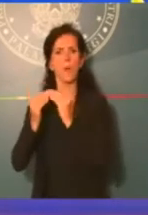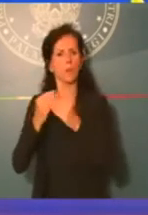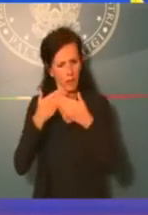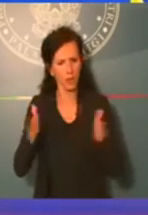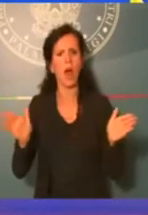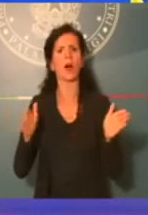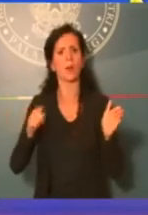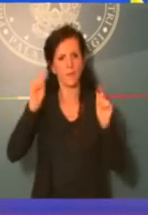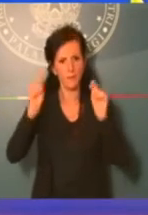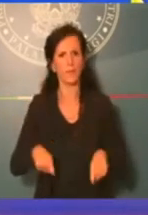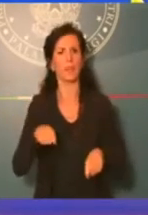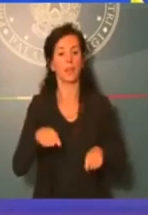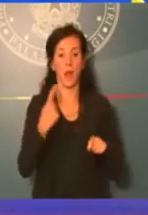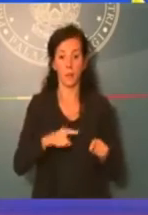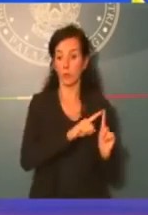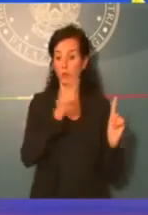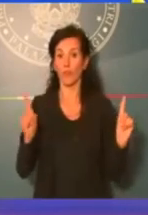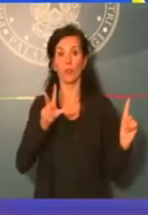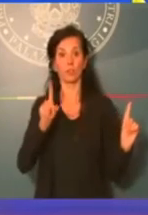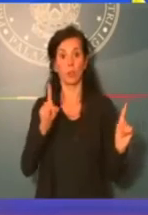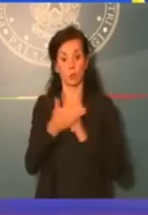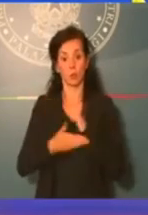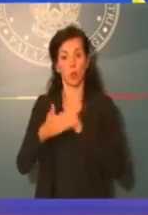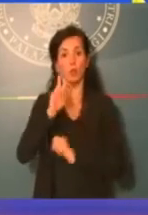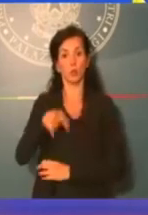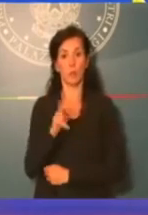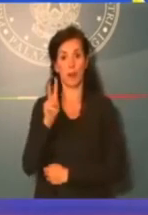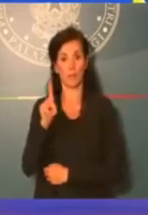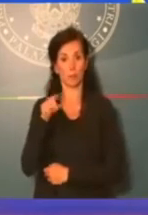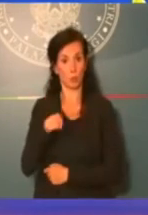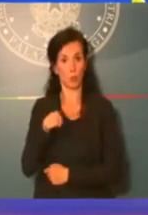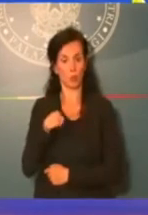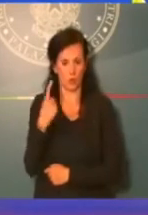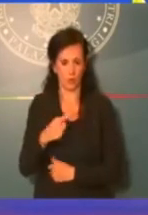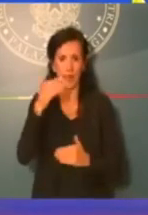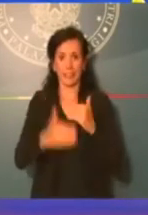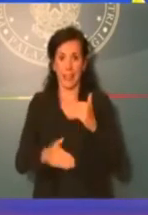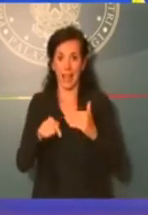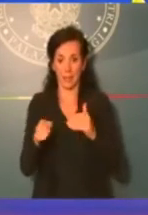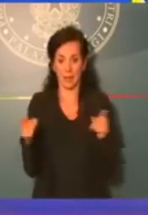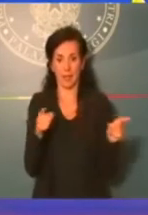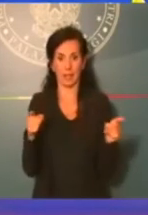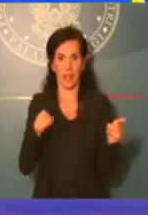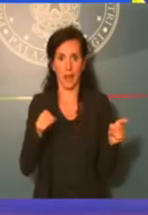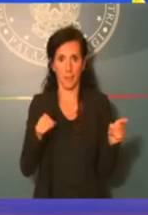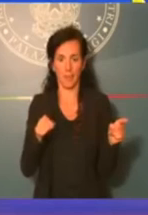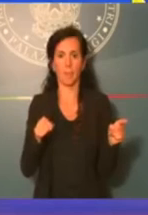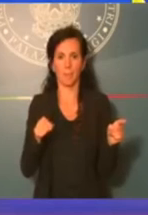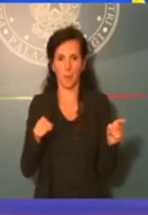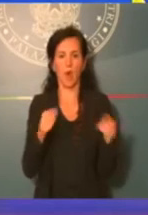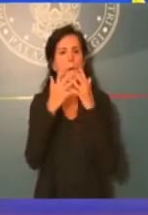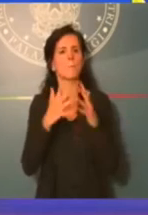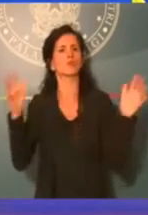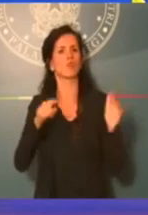quindi che sino al 31 luglio 2021, perché questo è il termine temporale della maggior parte di queste riforme, le